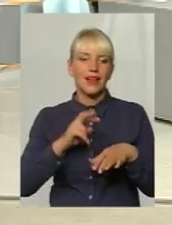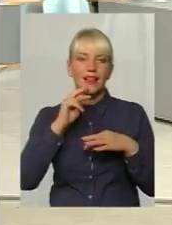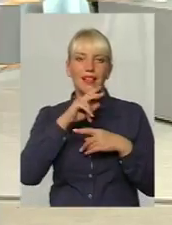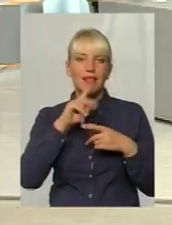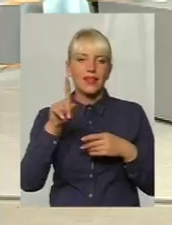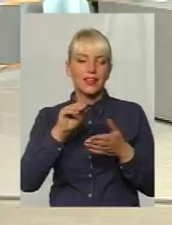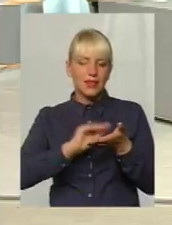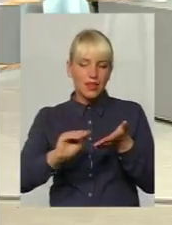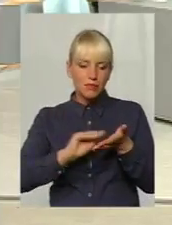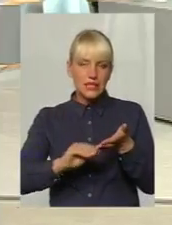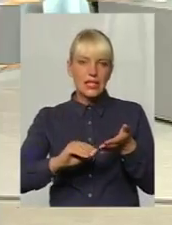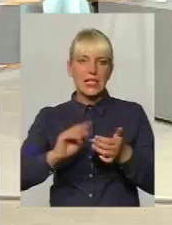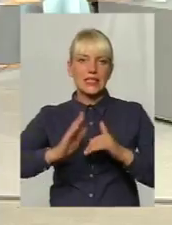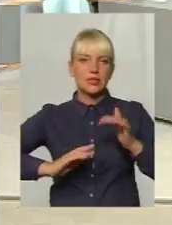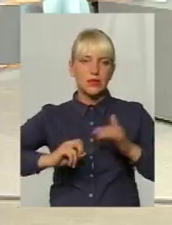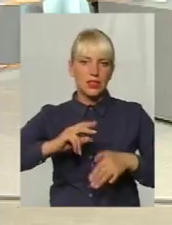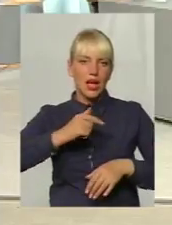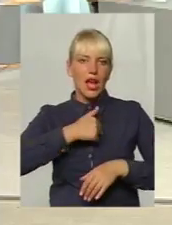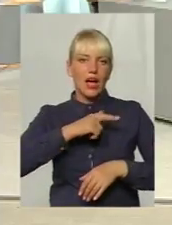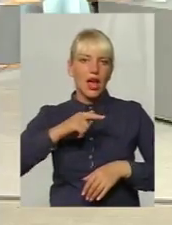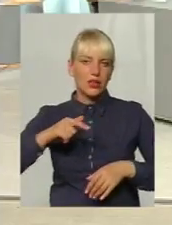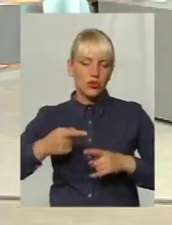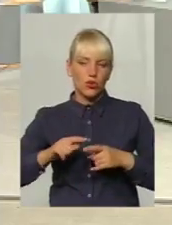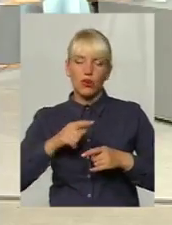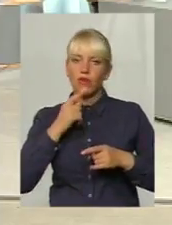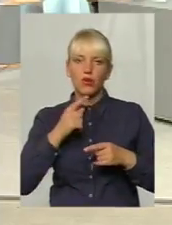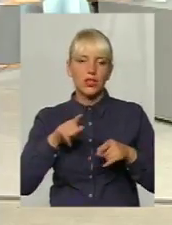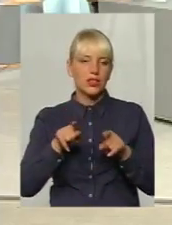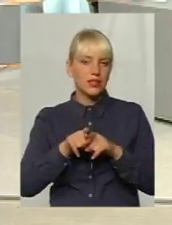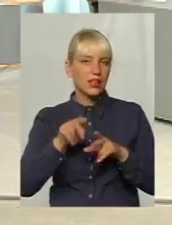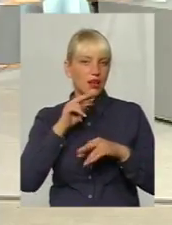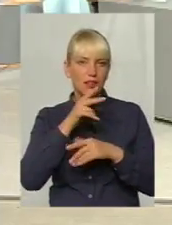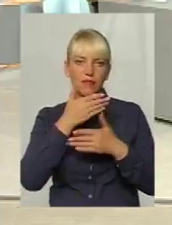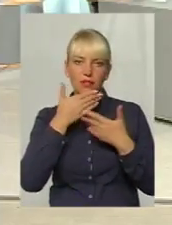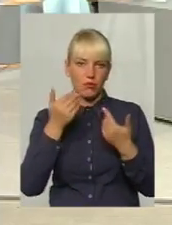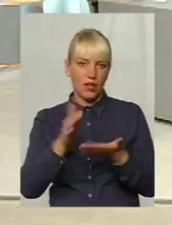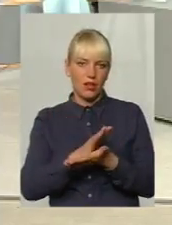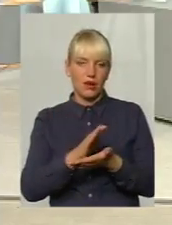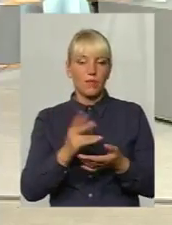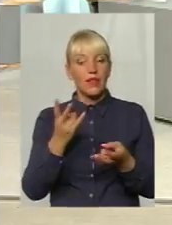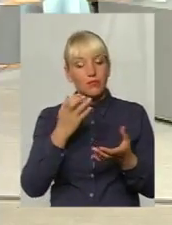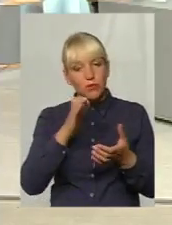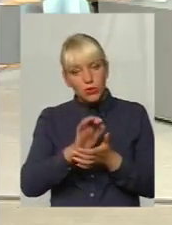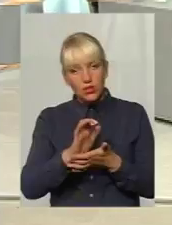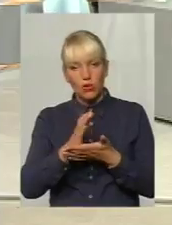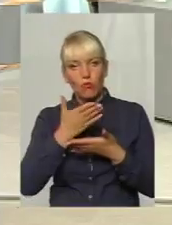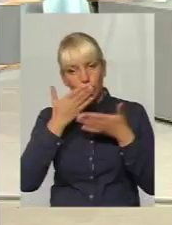лікарів, гардинної допомоги, говорить, що їх немає. А що прочитати? Знайомитися?